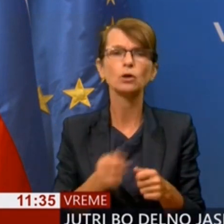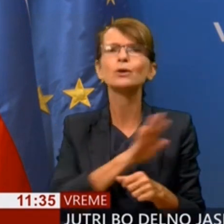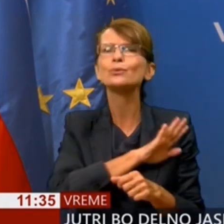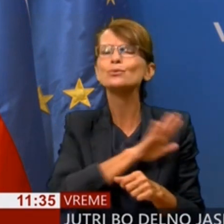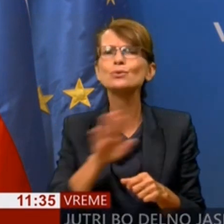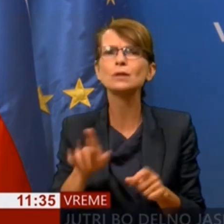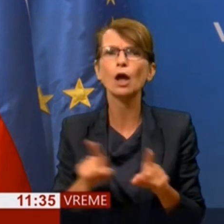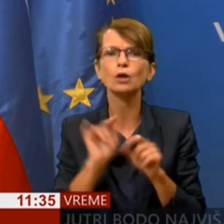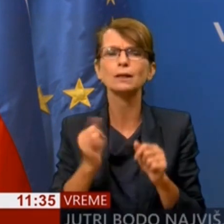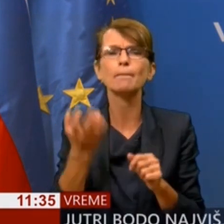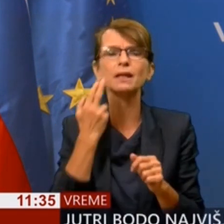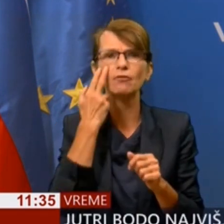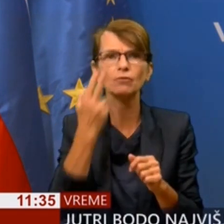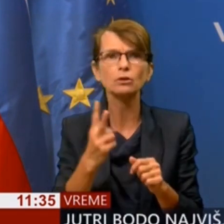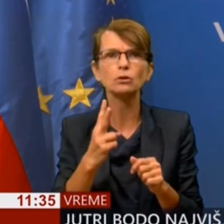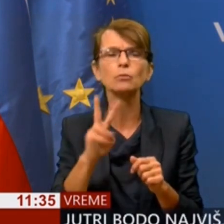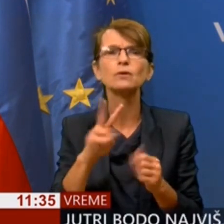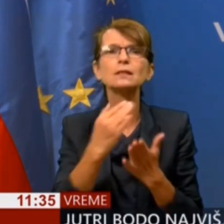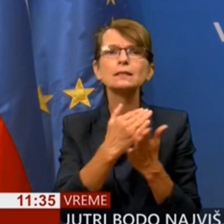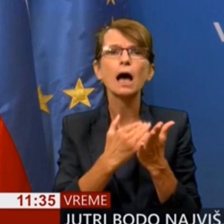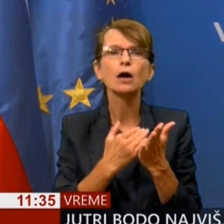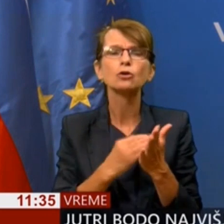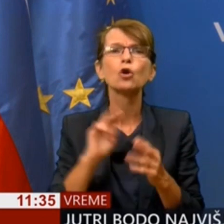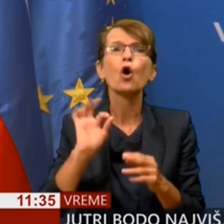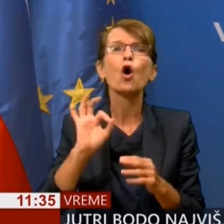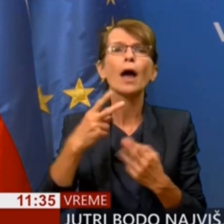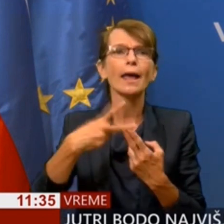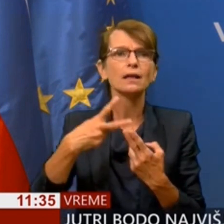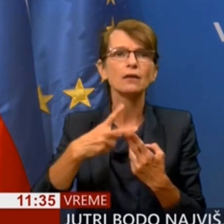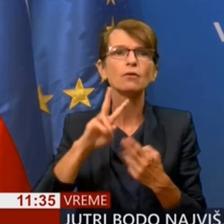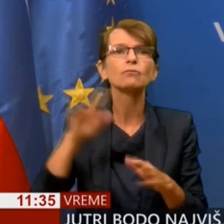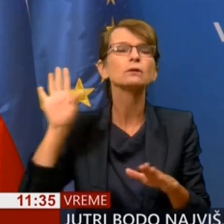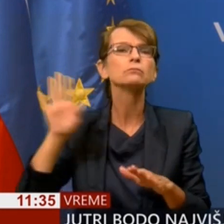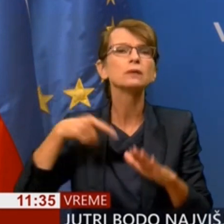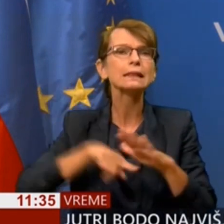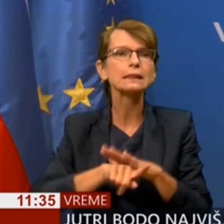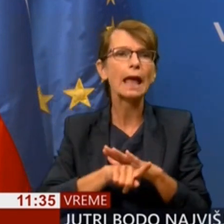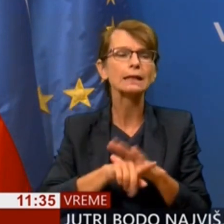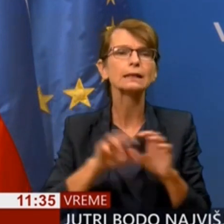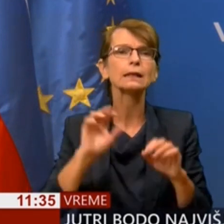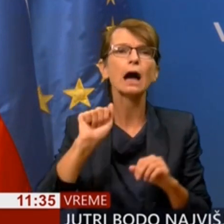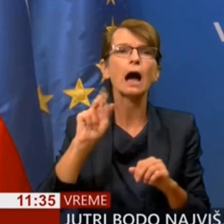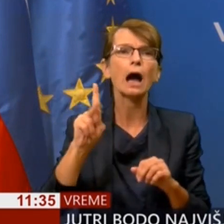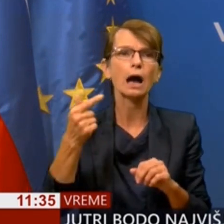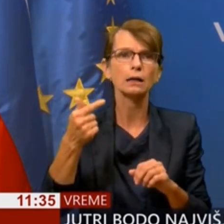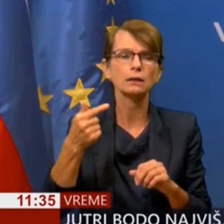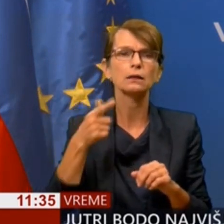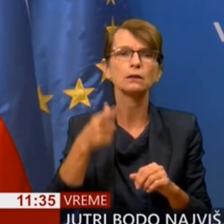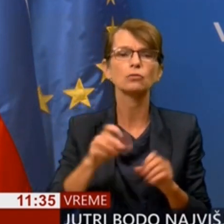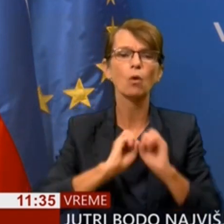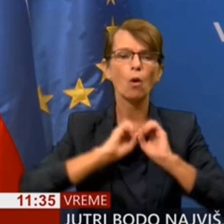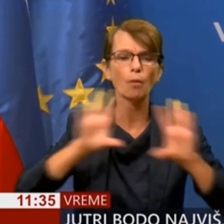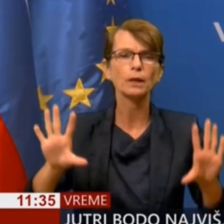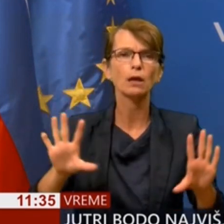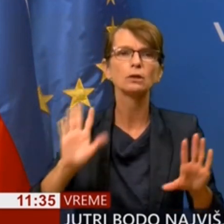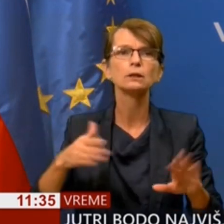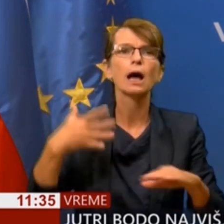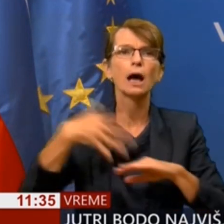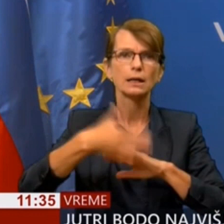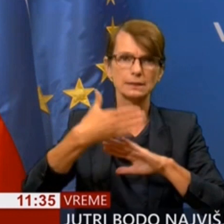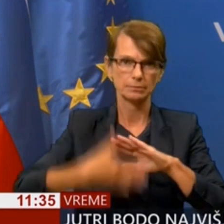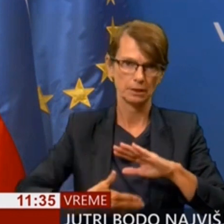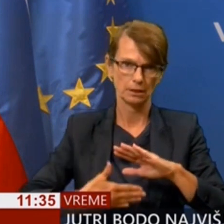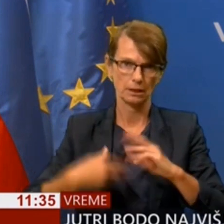v zakonu RTV oziroma v internih aktih, ki so objavljeni na spletnih strneh javne radiotelevizije.